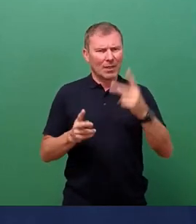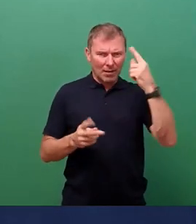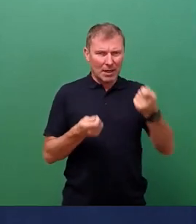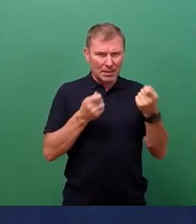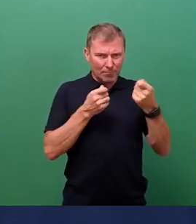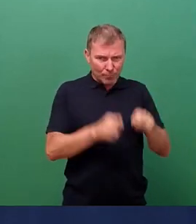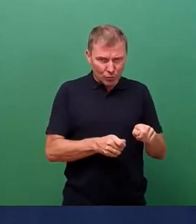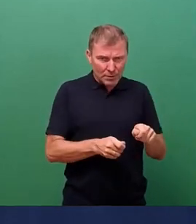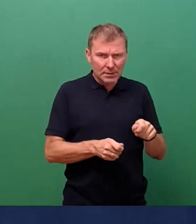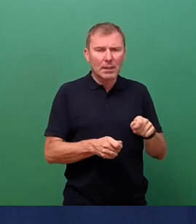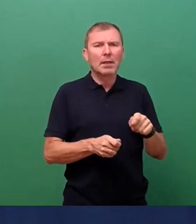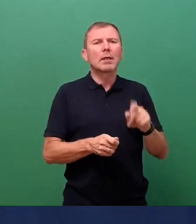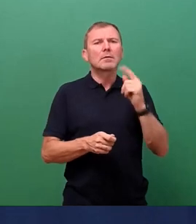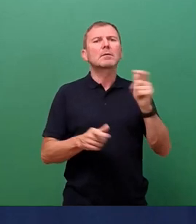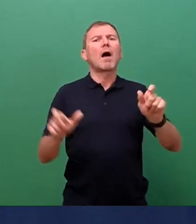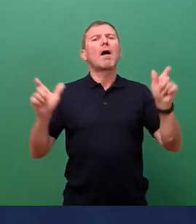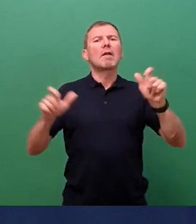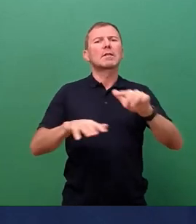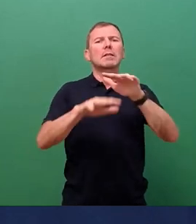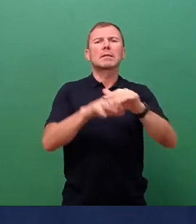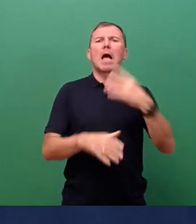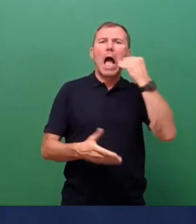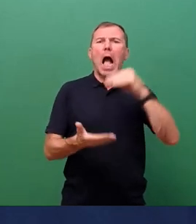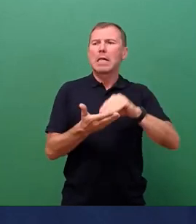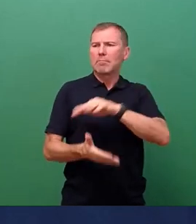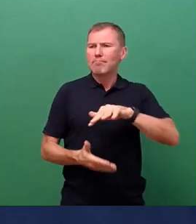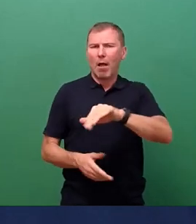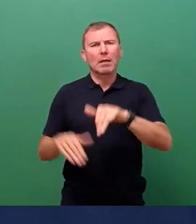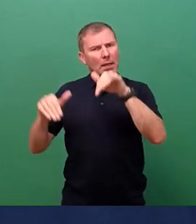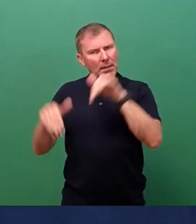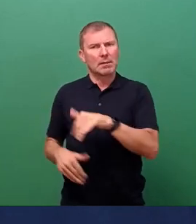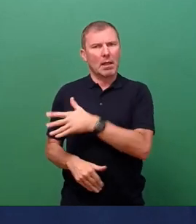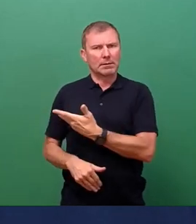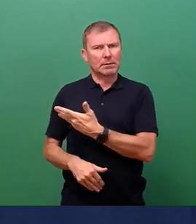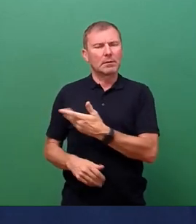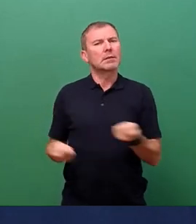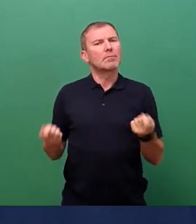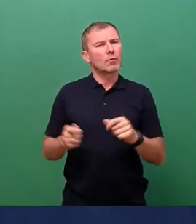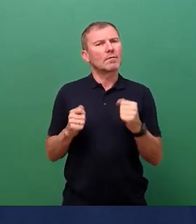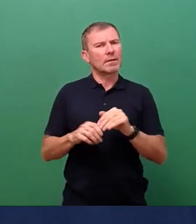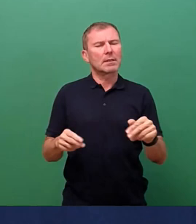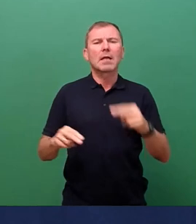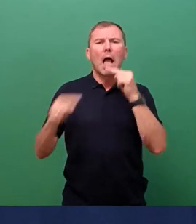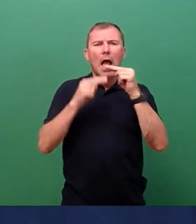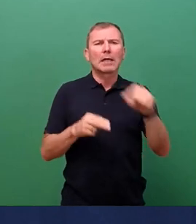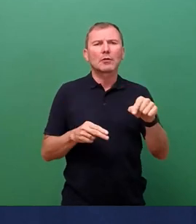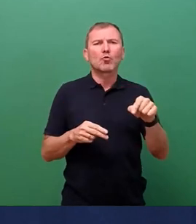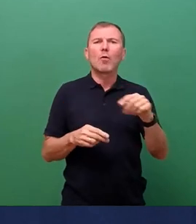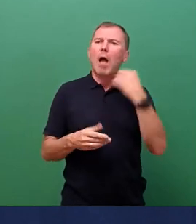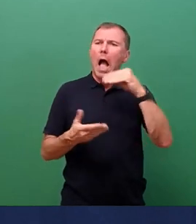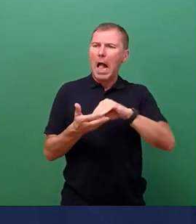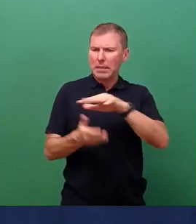Ertüchtigung des Veranstaltungsnetzes auf dem Altmarkt gibt. Und im Rahmen des Beschlusses wurde festgelegt, dass den Gastronomen ringsum den Altmarkt für die Zeit der Sanierung